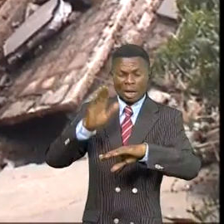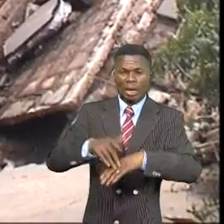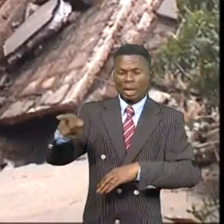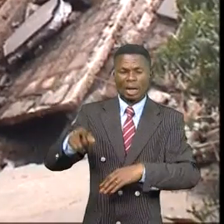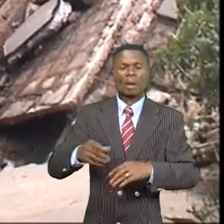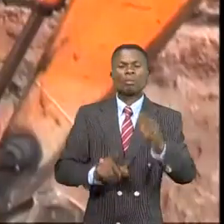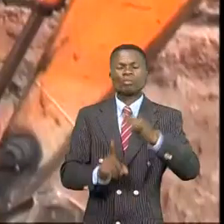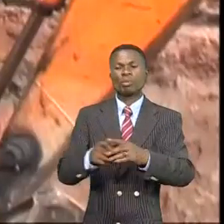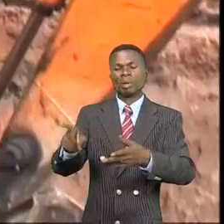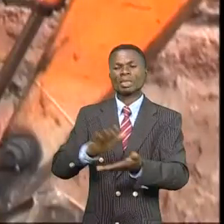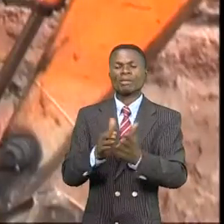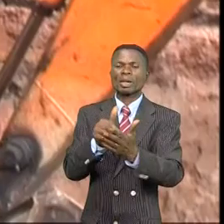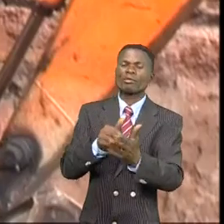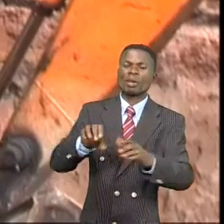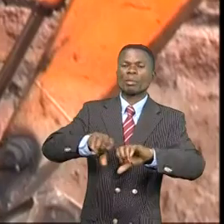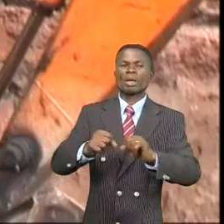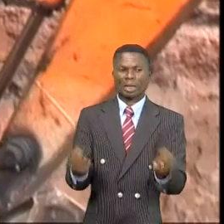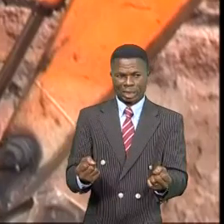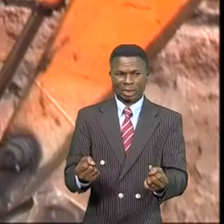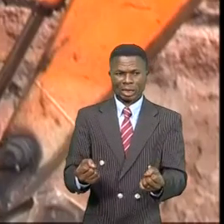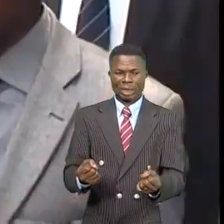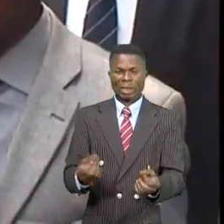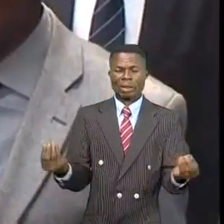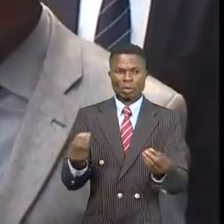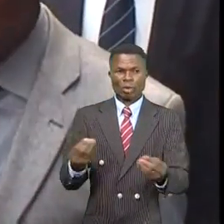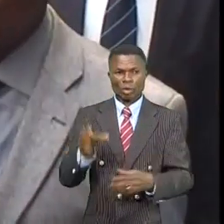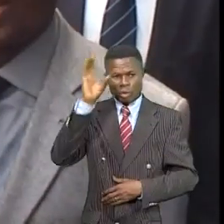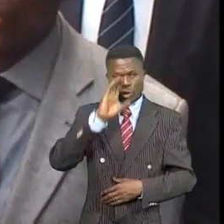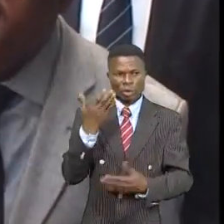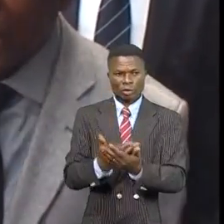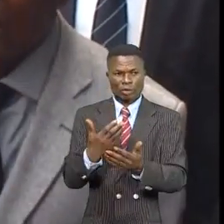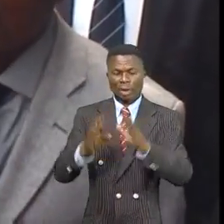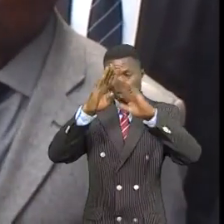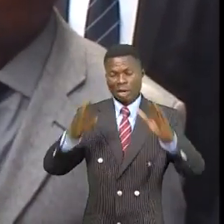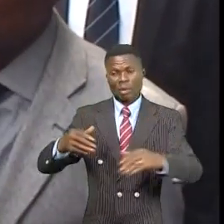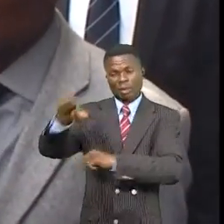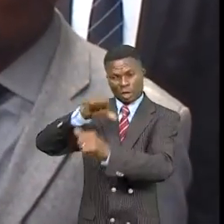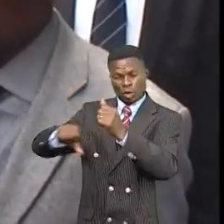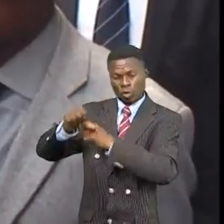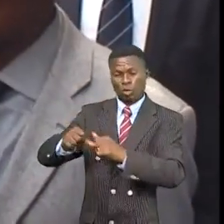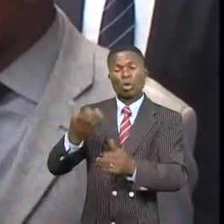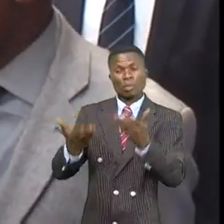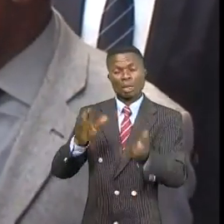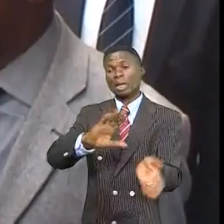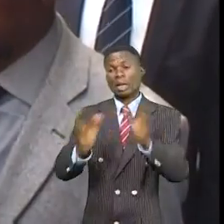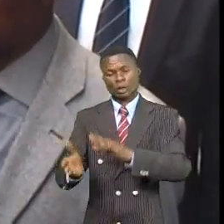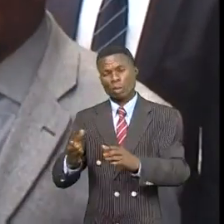la situation antérieure. Nous compactons et puis nous remettons la chaussée pour que